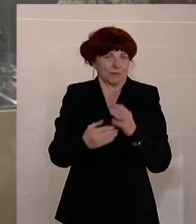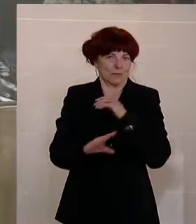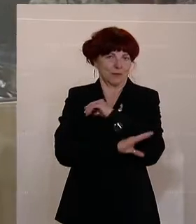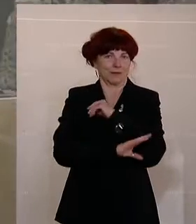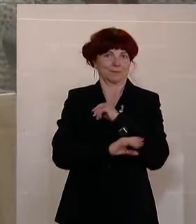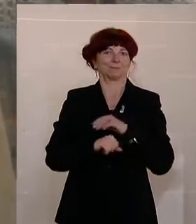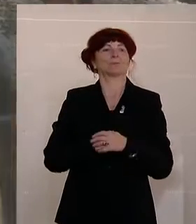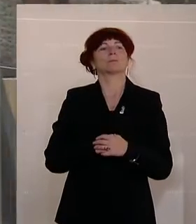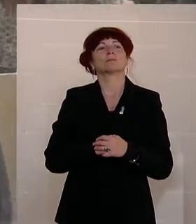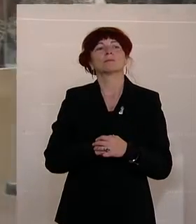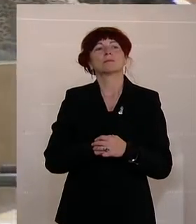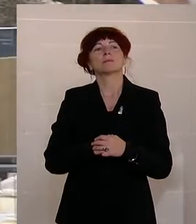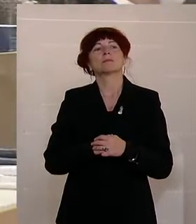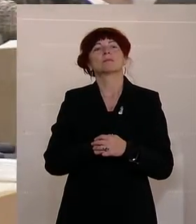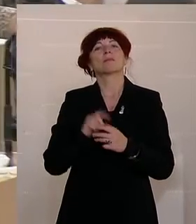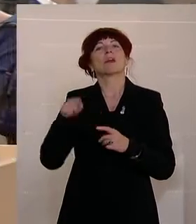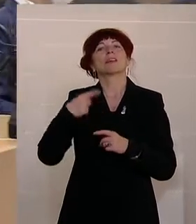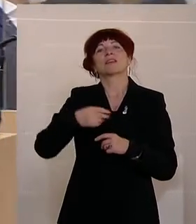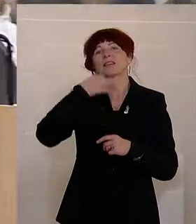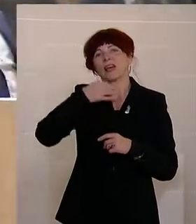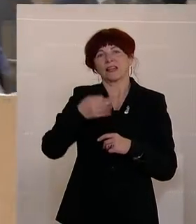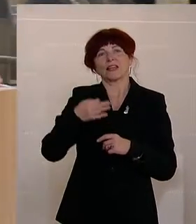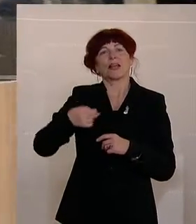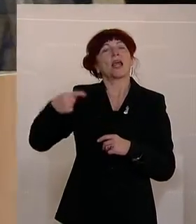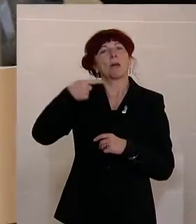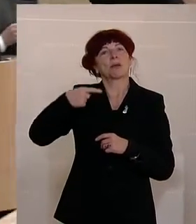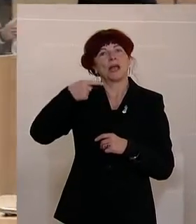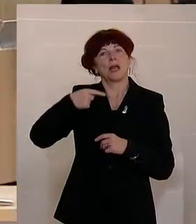Nächste Rednerin, Frau Abgeordnete Gabriele Heinisch-Hossek.